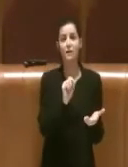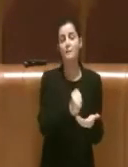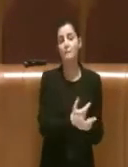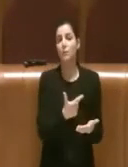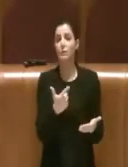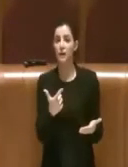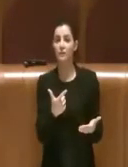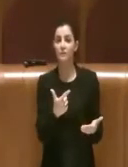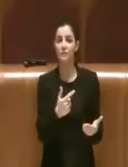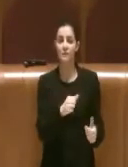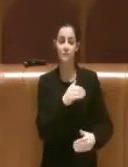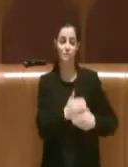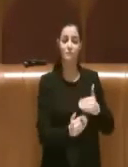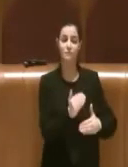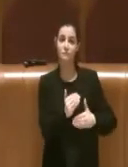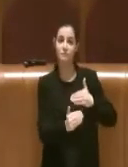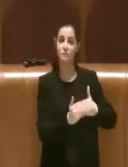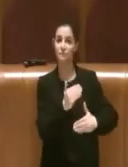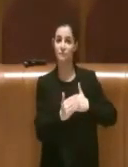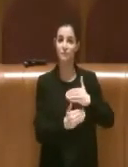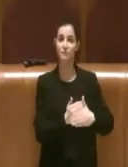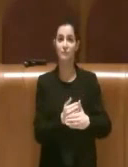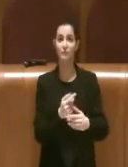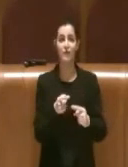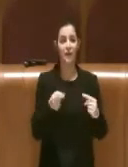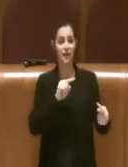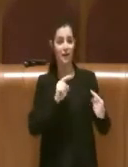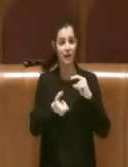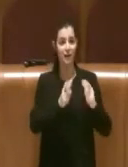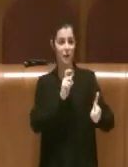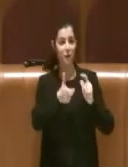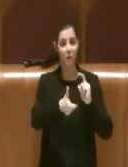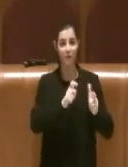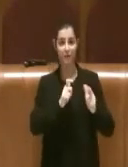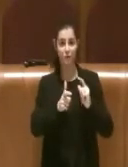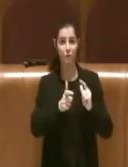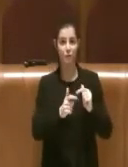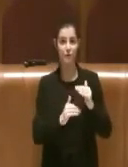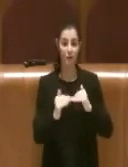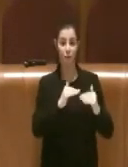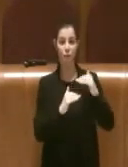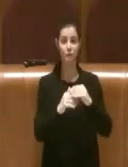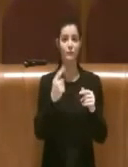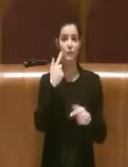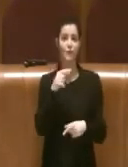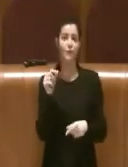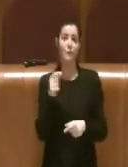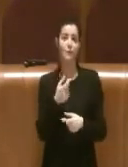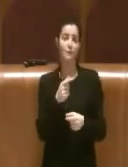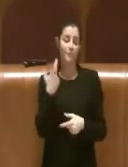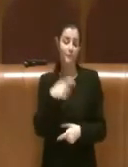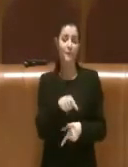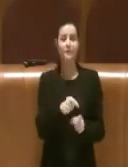per poter continuare ad avere una dialettica ed un dialogo che sia costruttivo per la città. Grazie. Grazie.